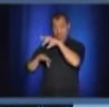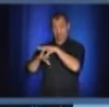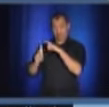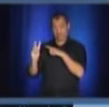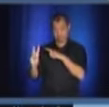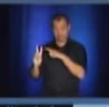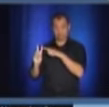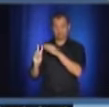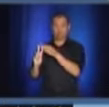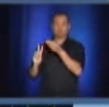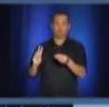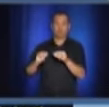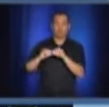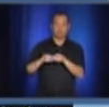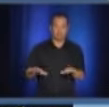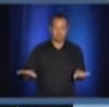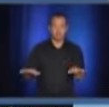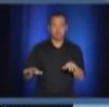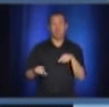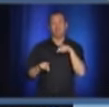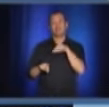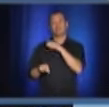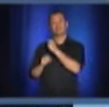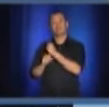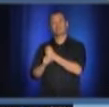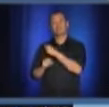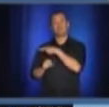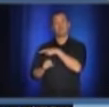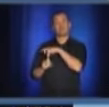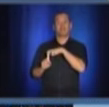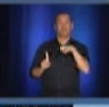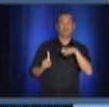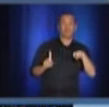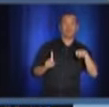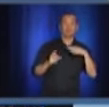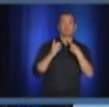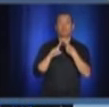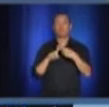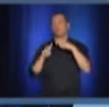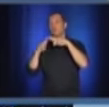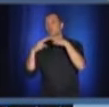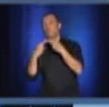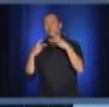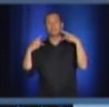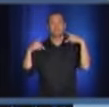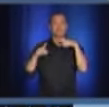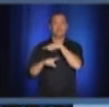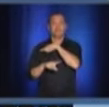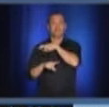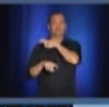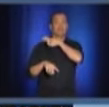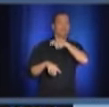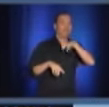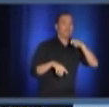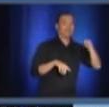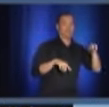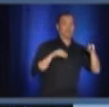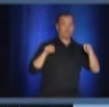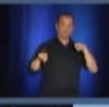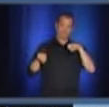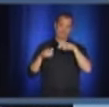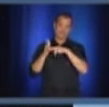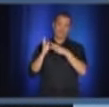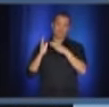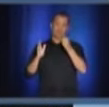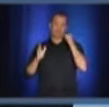Les gens n'ont pas seulement leur travail, ils vont avoir des réunions, par-tip, etc. Donc, c'est vraiment des éclosions dans ces univers-là. Il y a eu